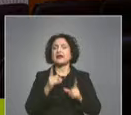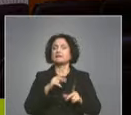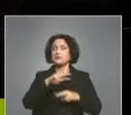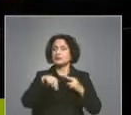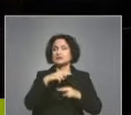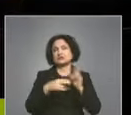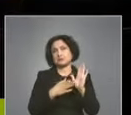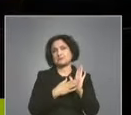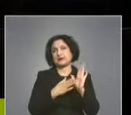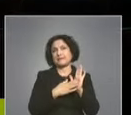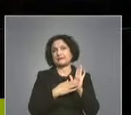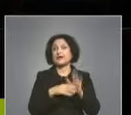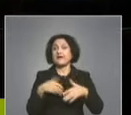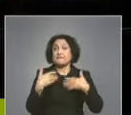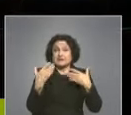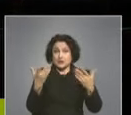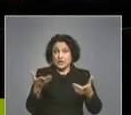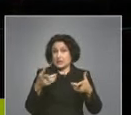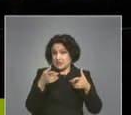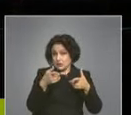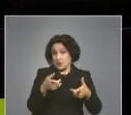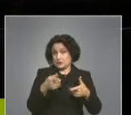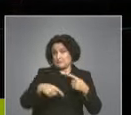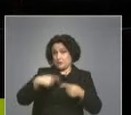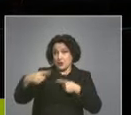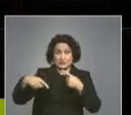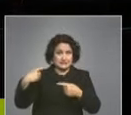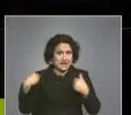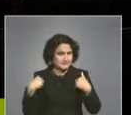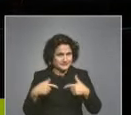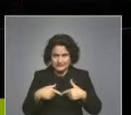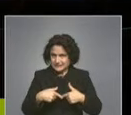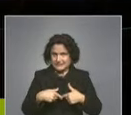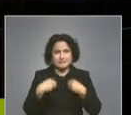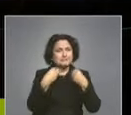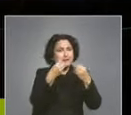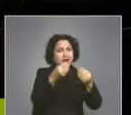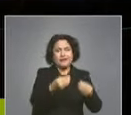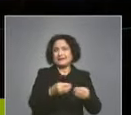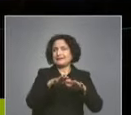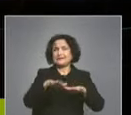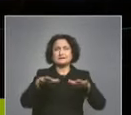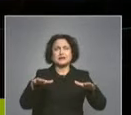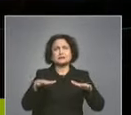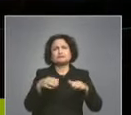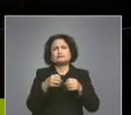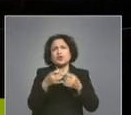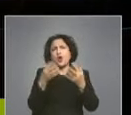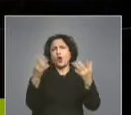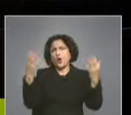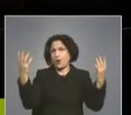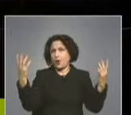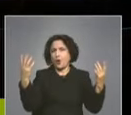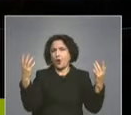си потърсиш правата. Възстановката на това процес мисля, че даде много, много неща на децата. Като